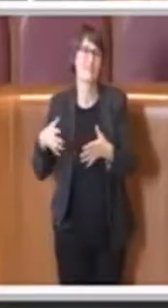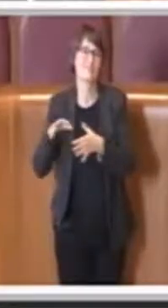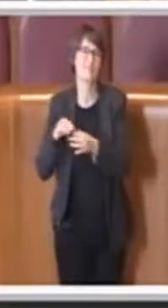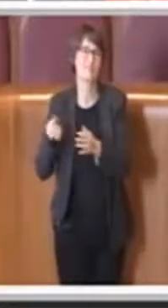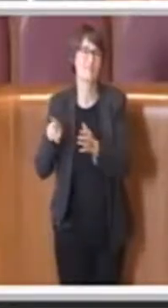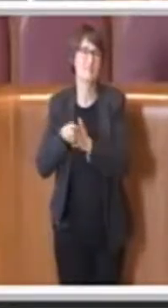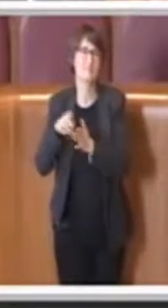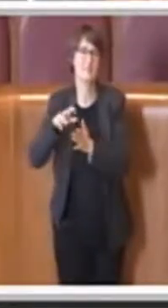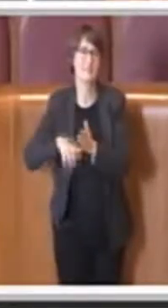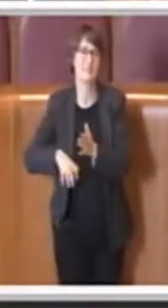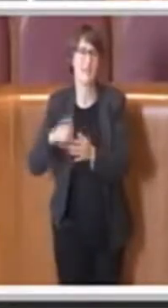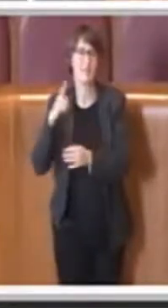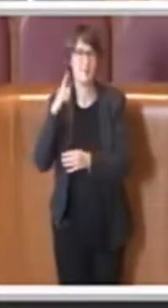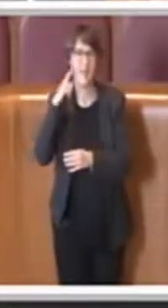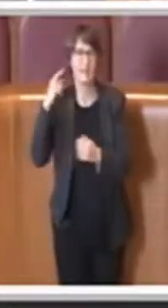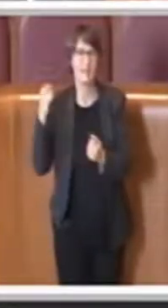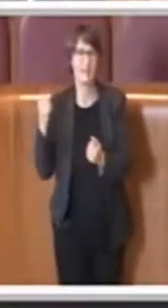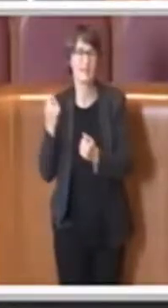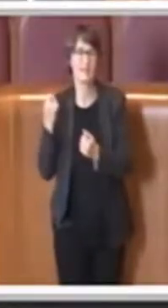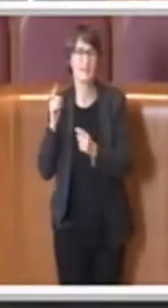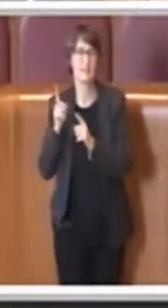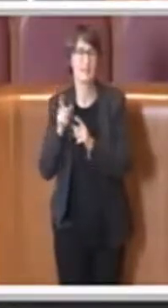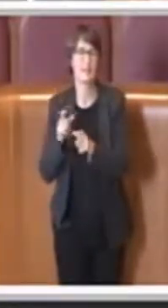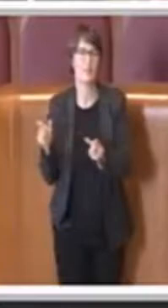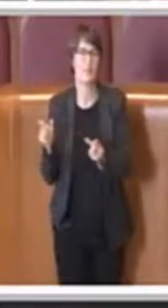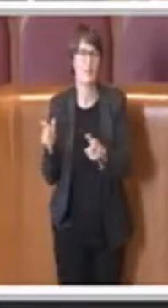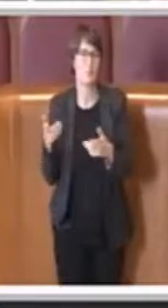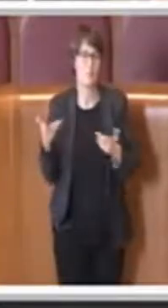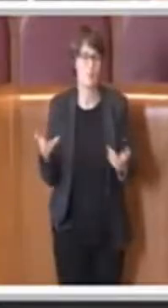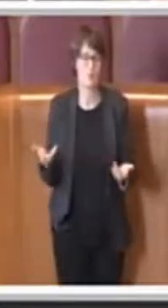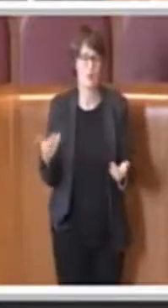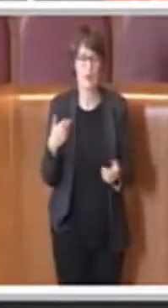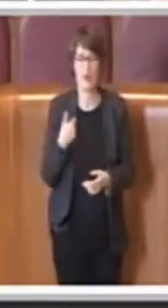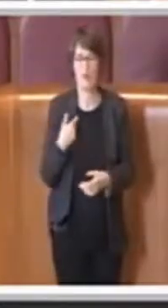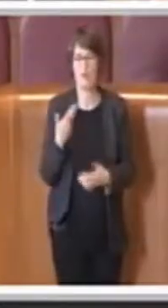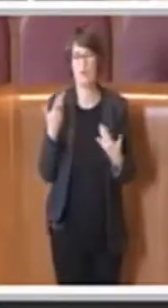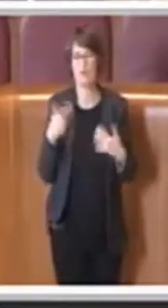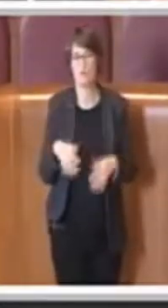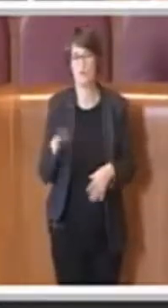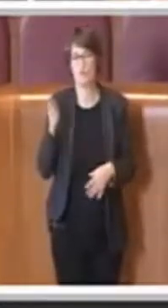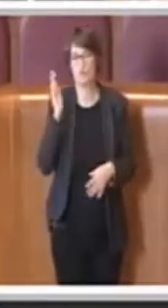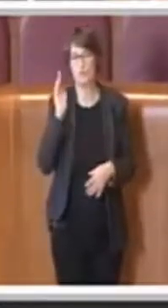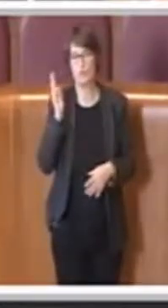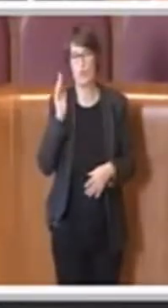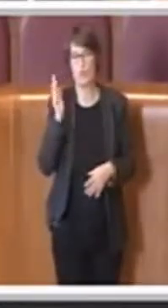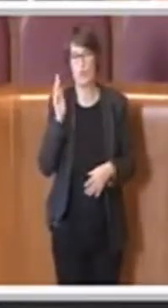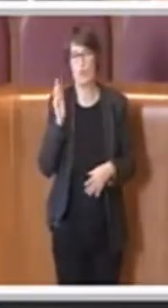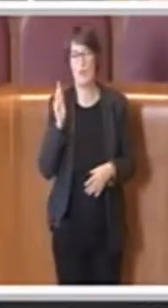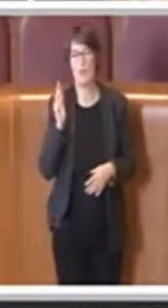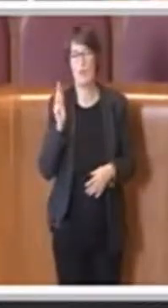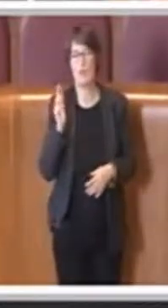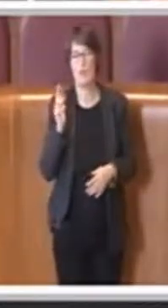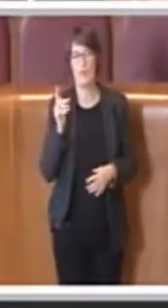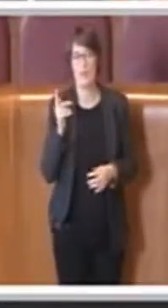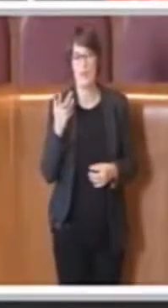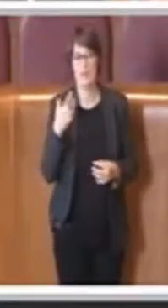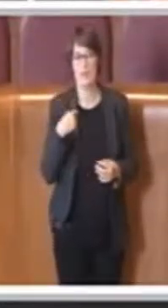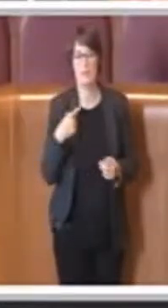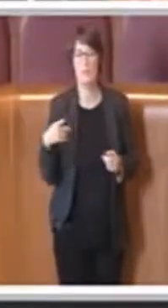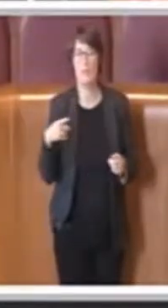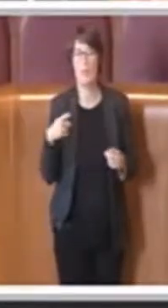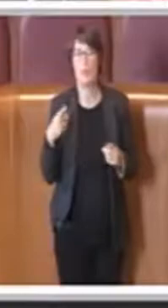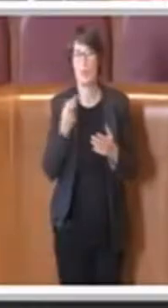con firme digitali. Quindi gli indirizzi, insomma, che abbiamo già dato all'epoca nell'ambito della programmazione